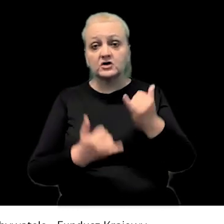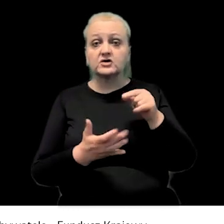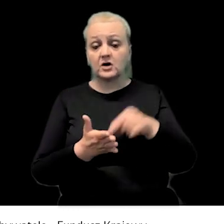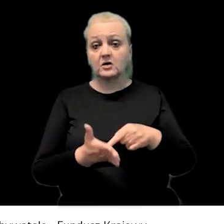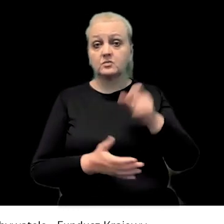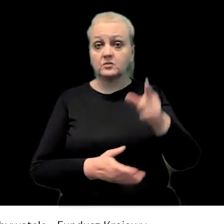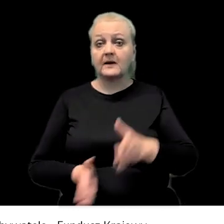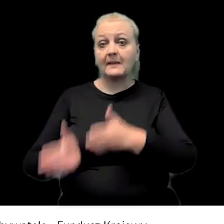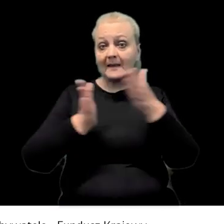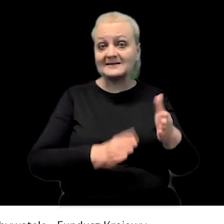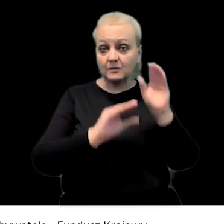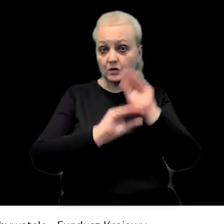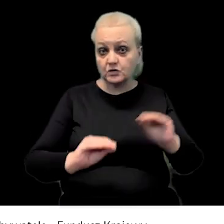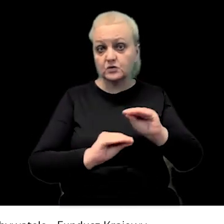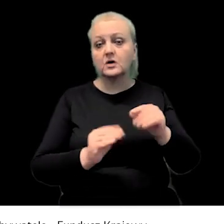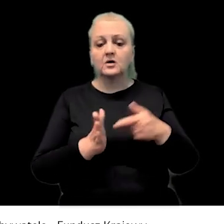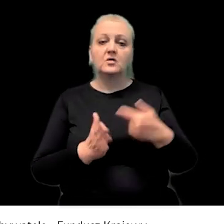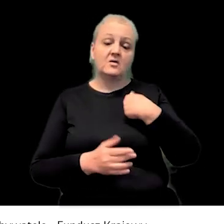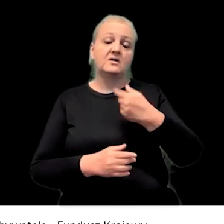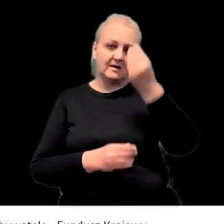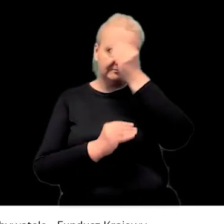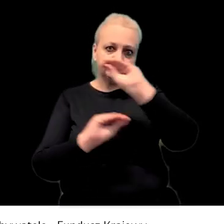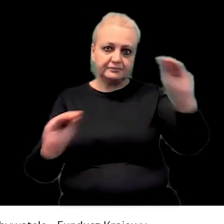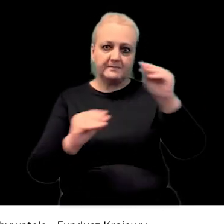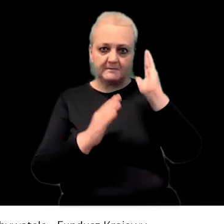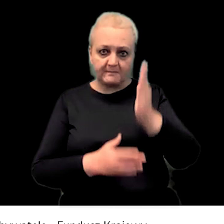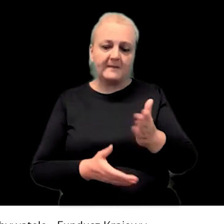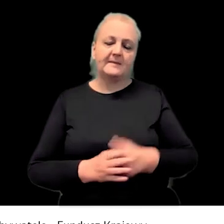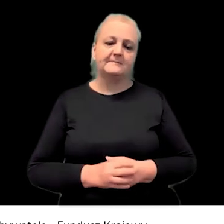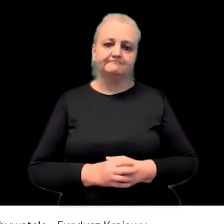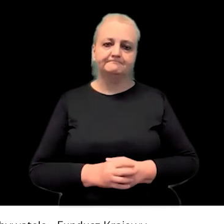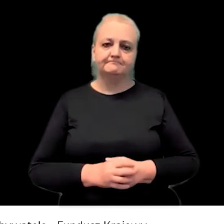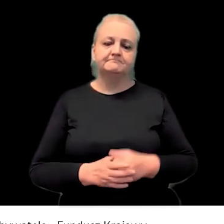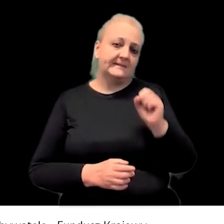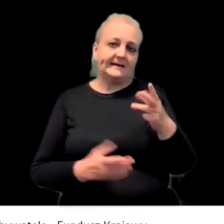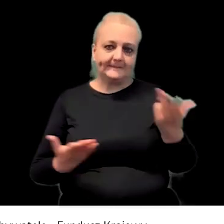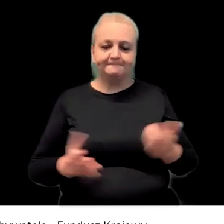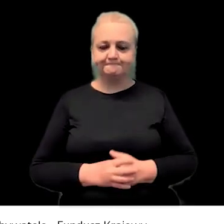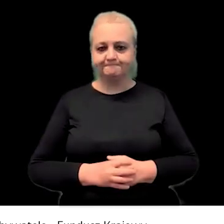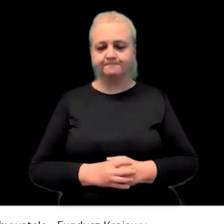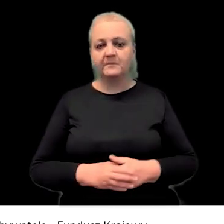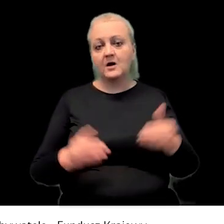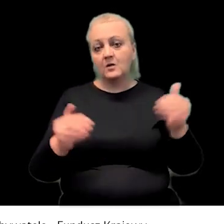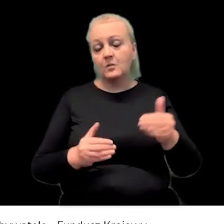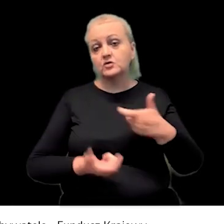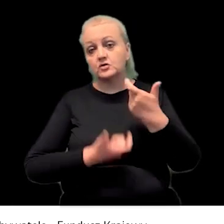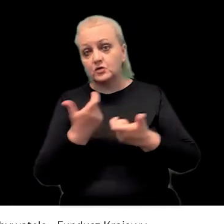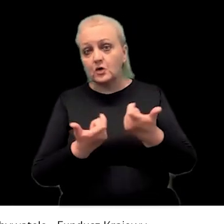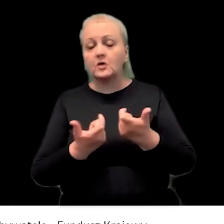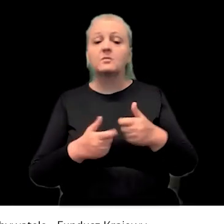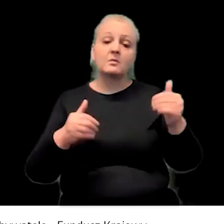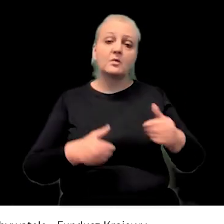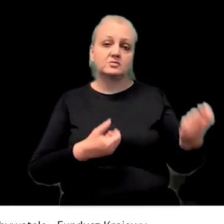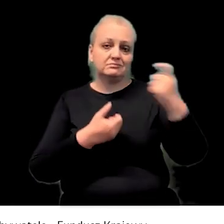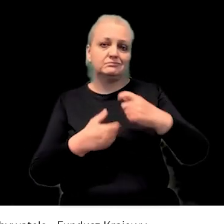pamięci, i że jeżeli będzie kolejne szkolenie, to będę dawać znać się, odzywać, tak, że